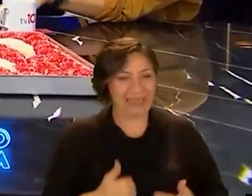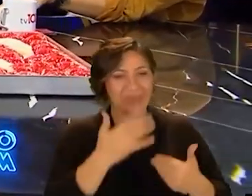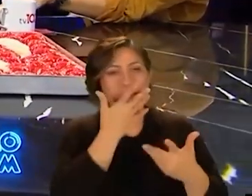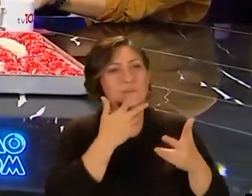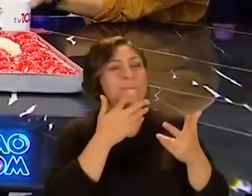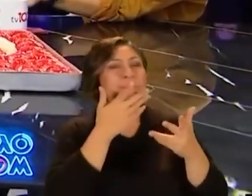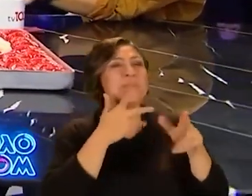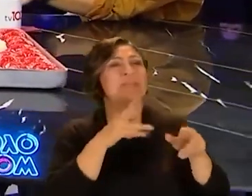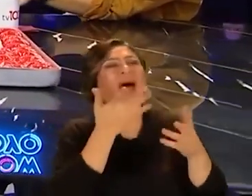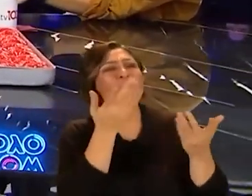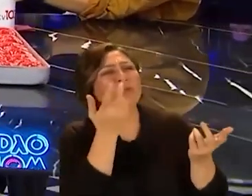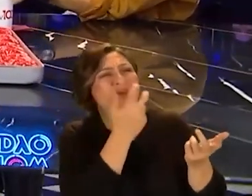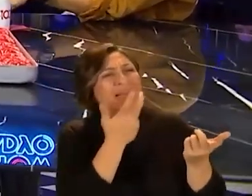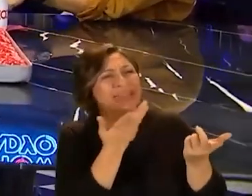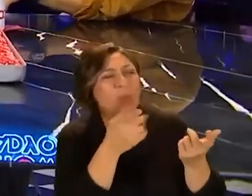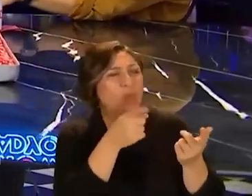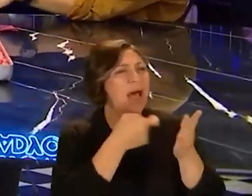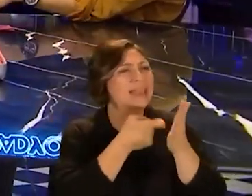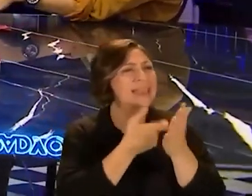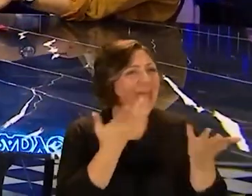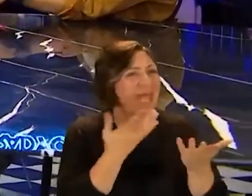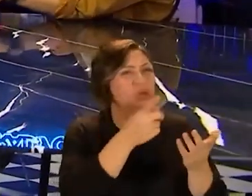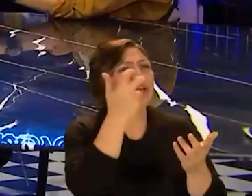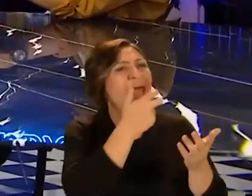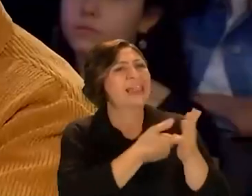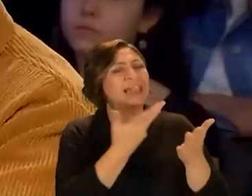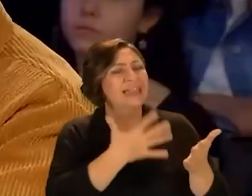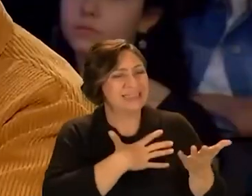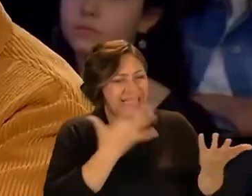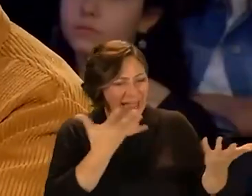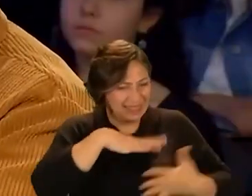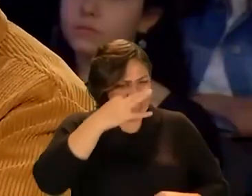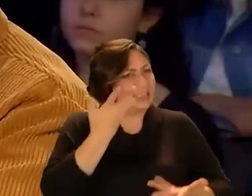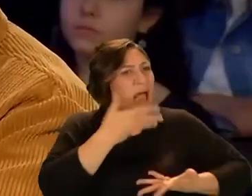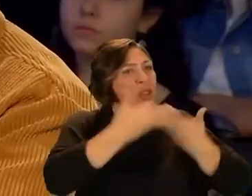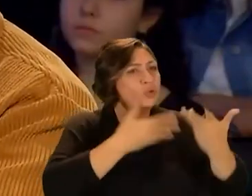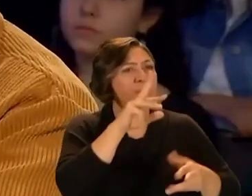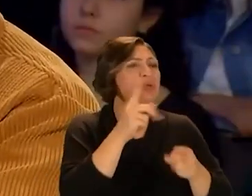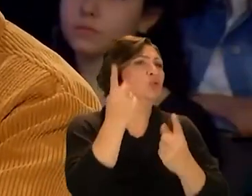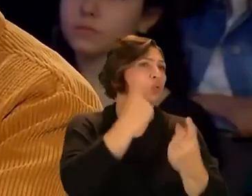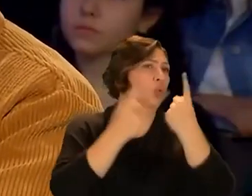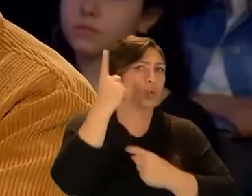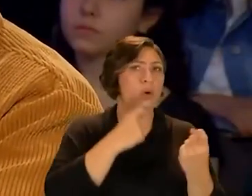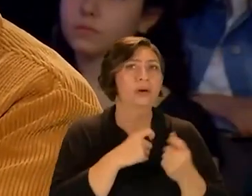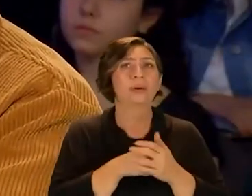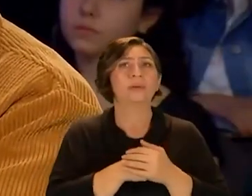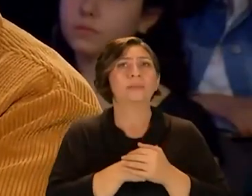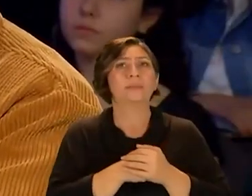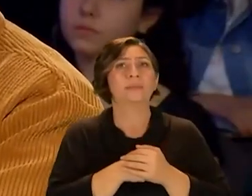çalışılıyor genelde ne tarz yapıyorsun İşte bu tarzın adı ne nasıl bir şey yapıyorsun kendini nasıl tanımlıyorsun falan diye soruluyor